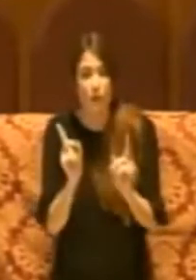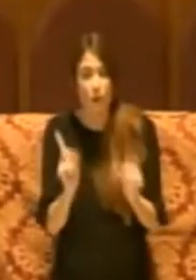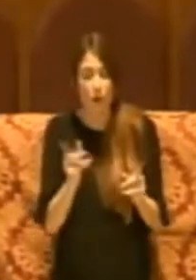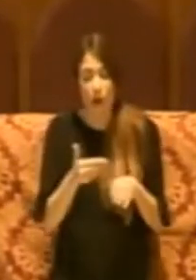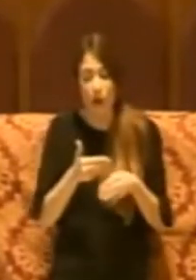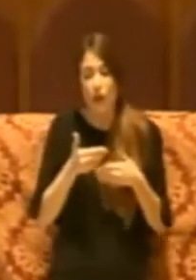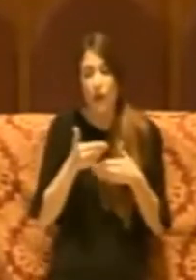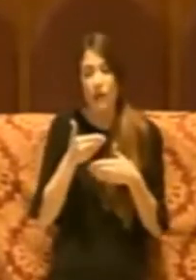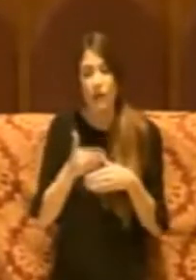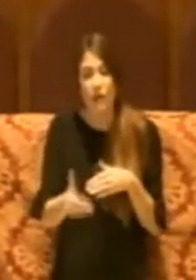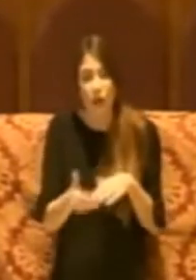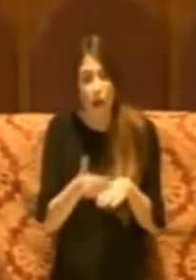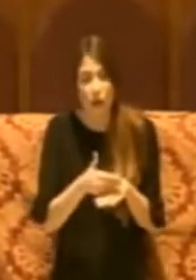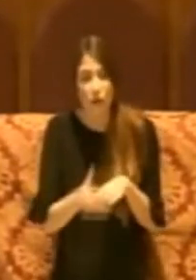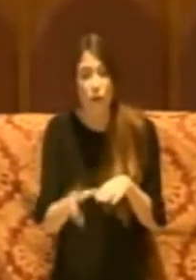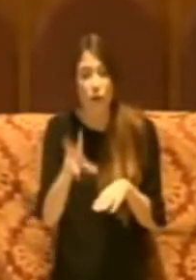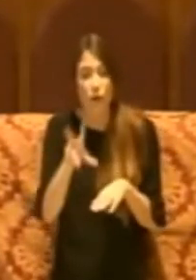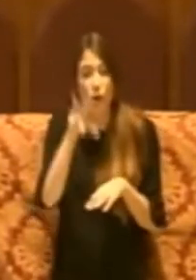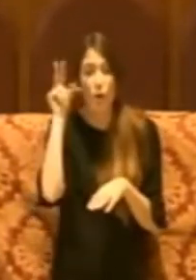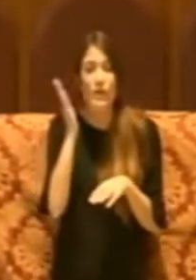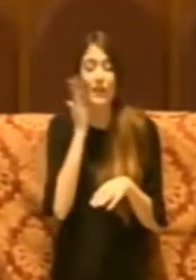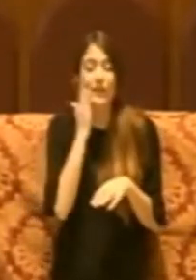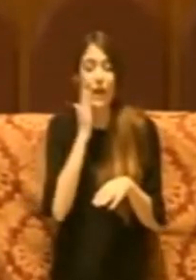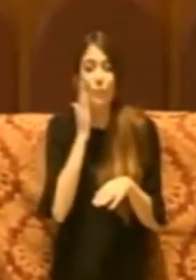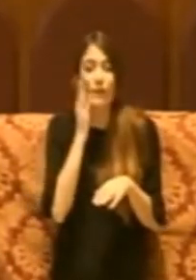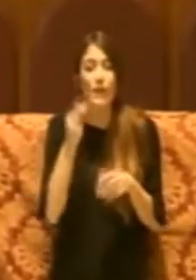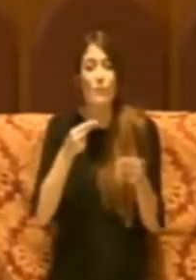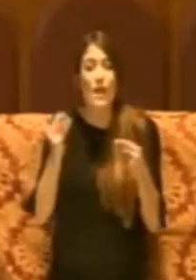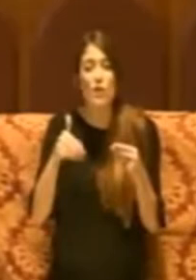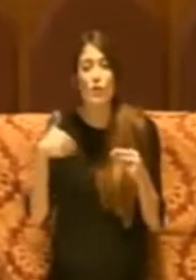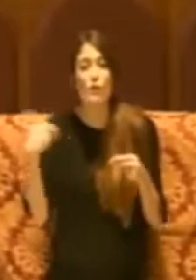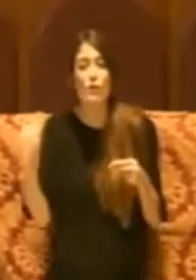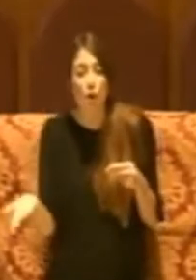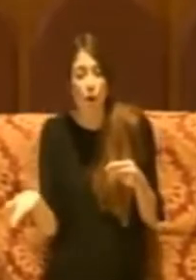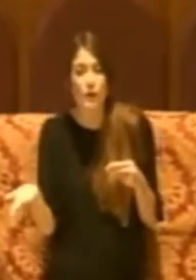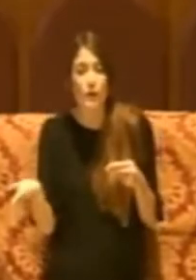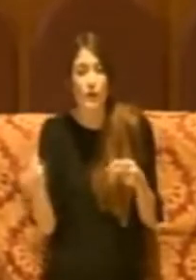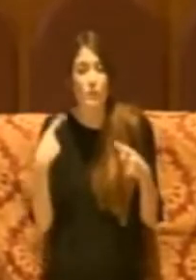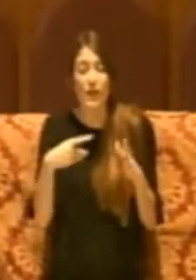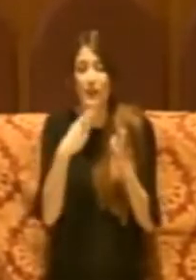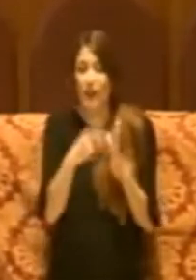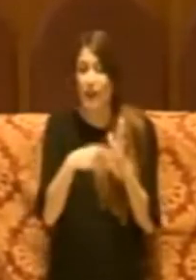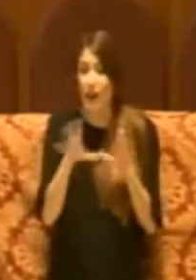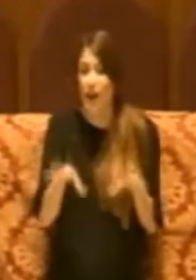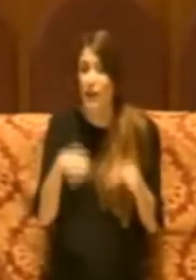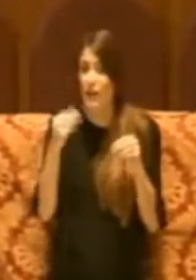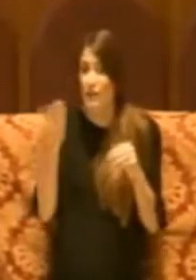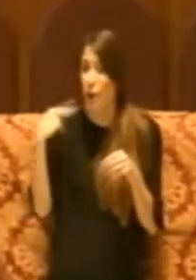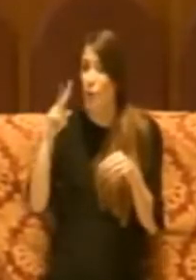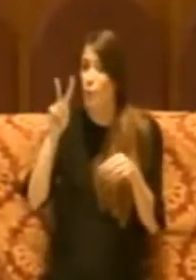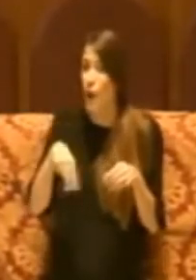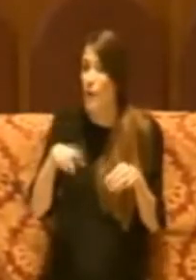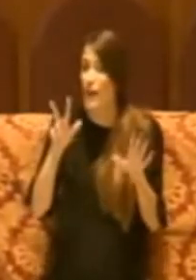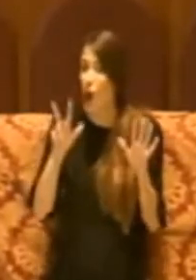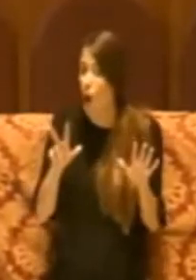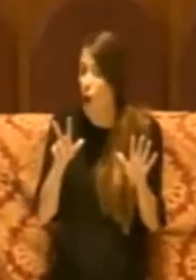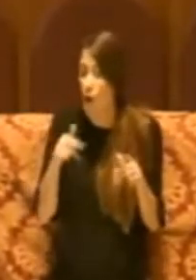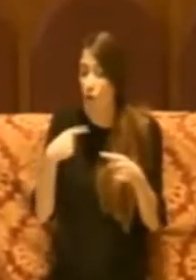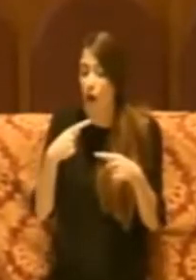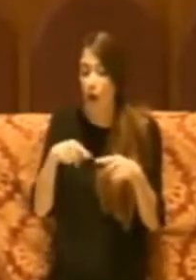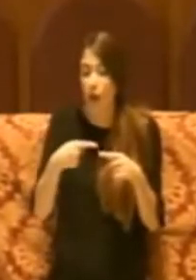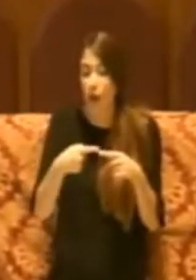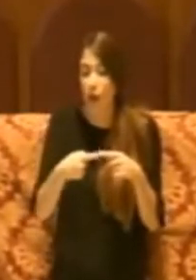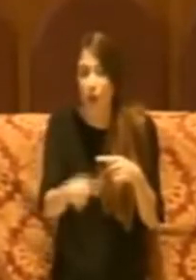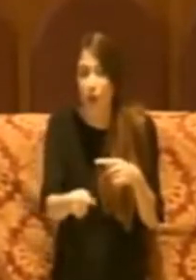ritardo sul riconoscimento dei debiti fuori bilancio Dei liberi che nascono nel 2008 e negli anni successivi ne abbiamo